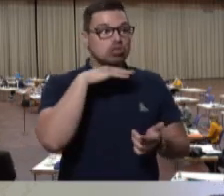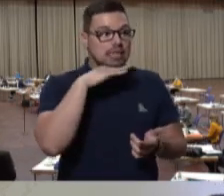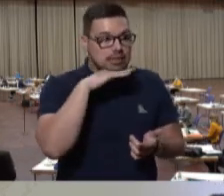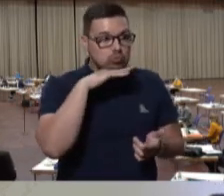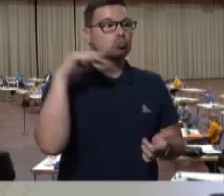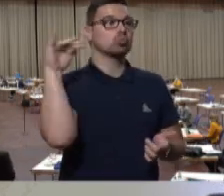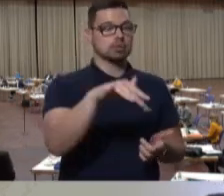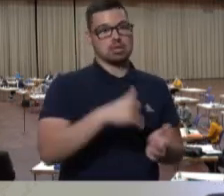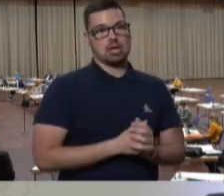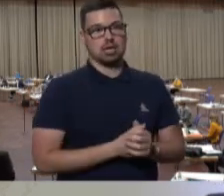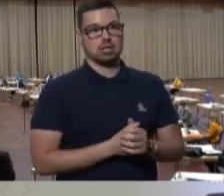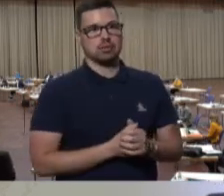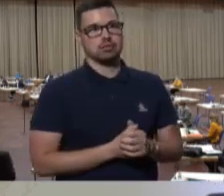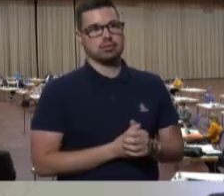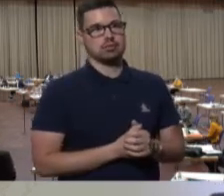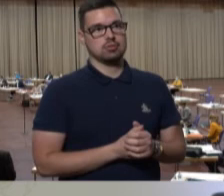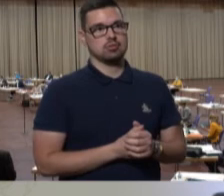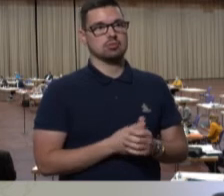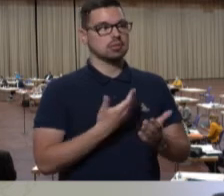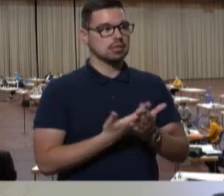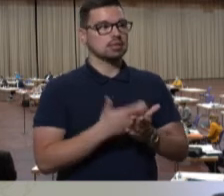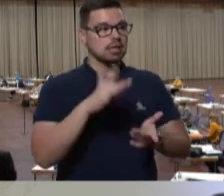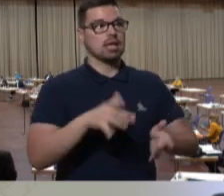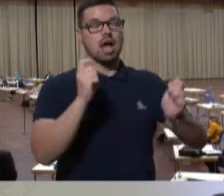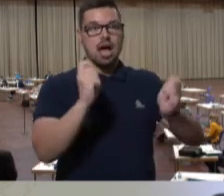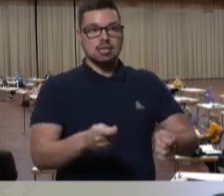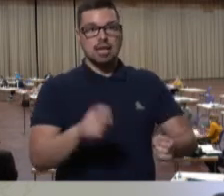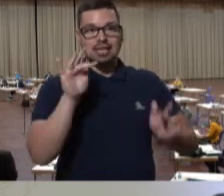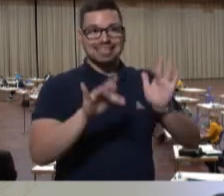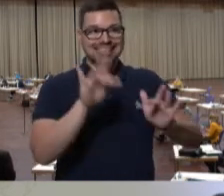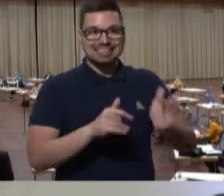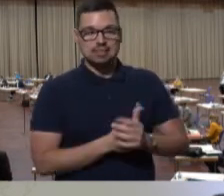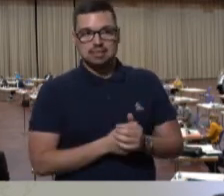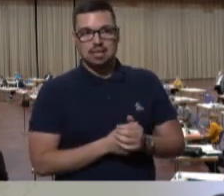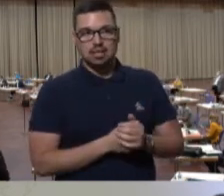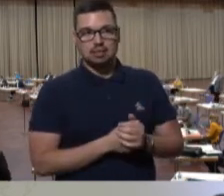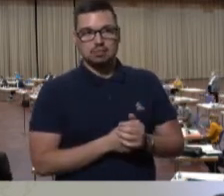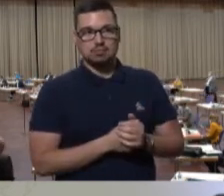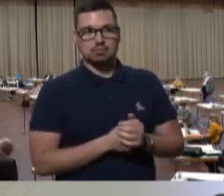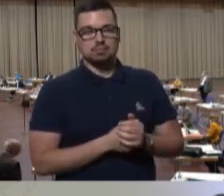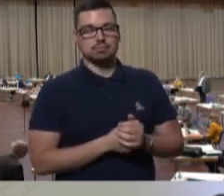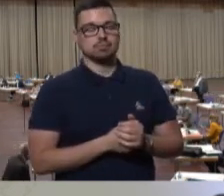Weise angehen. Und genau das ist es, was ich mit meinem Antrag kritisiert habe und kritisiere.